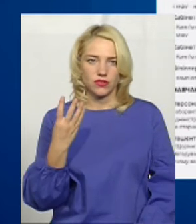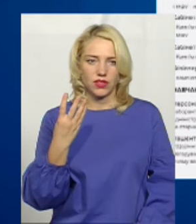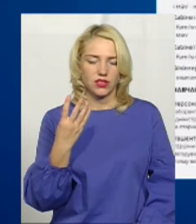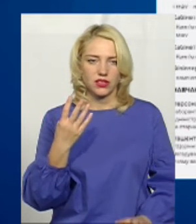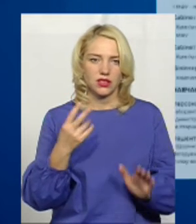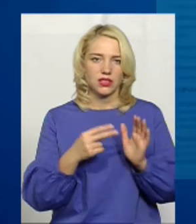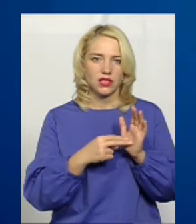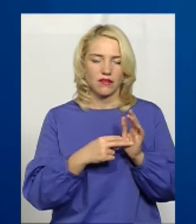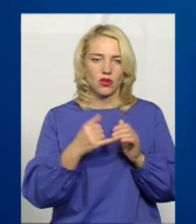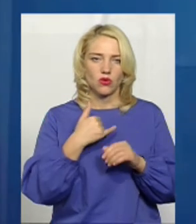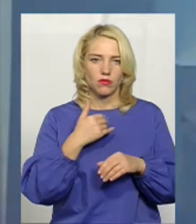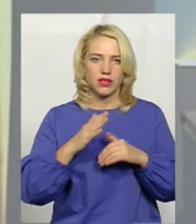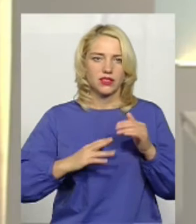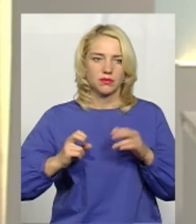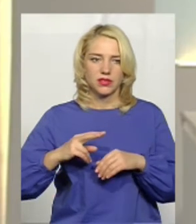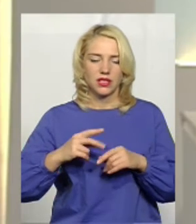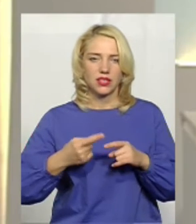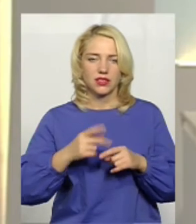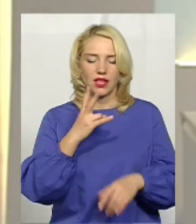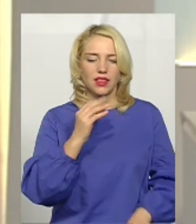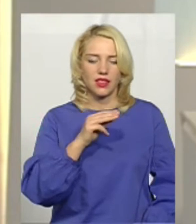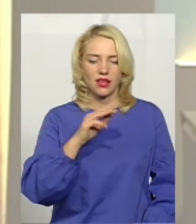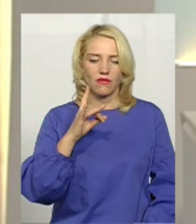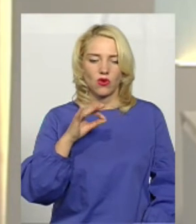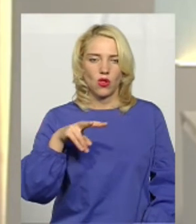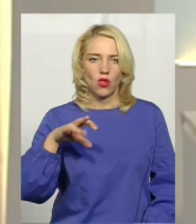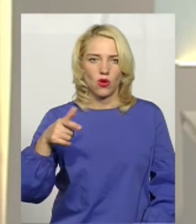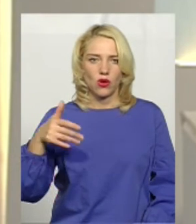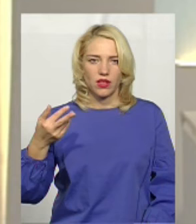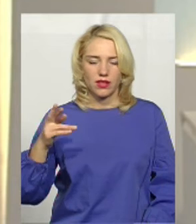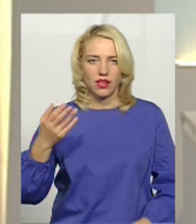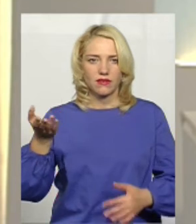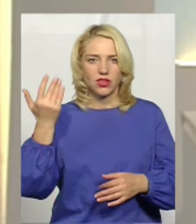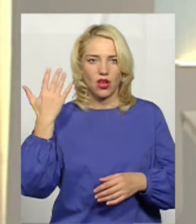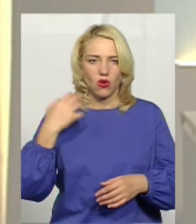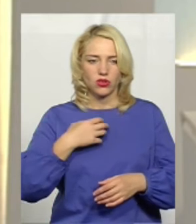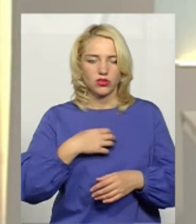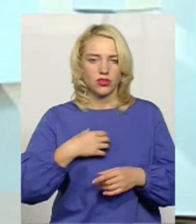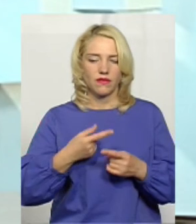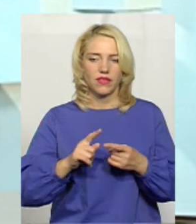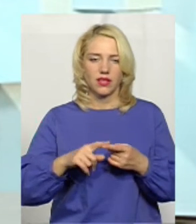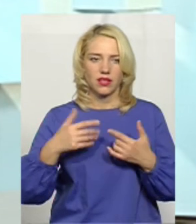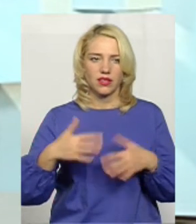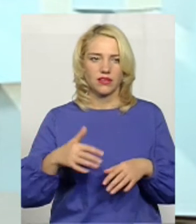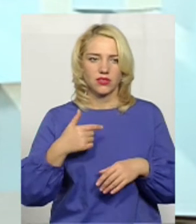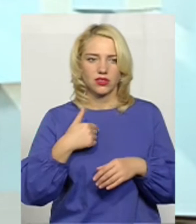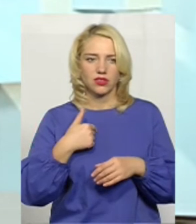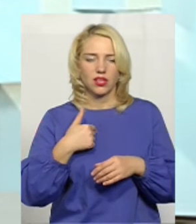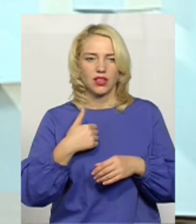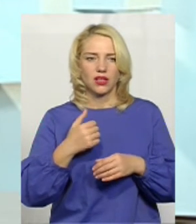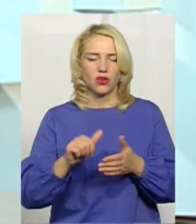в мене спеціалізація нефрологія давно основна. От вже три роки, як я, третій рік, як я